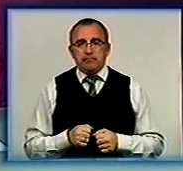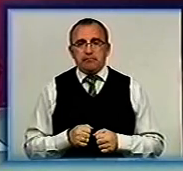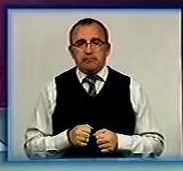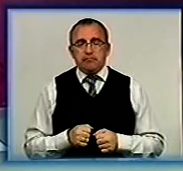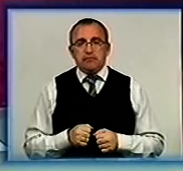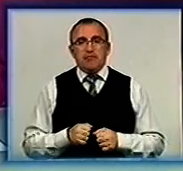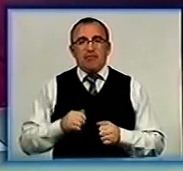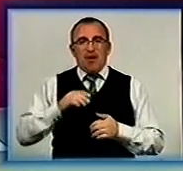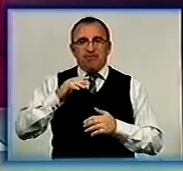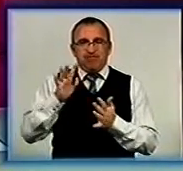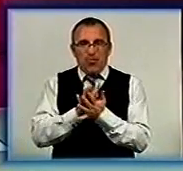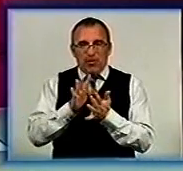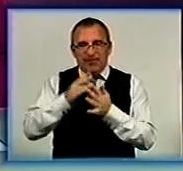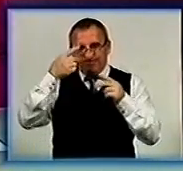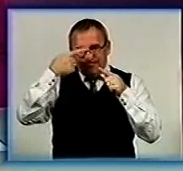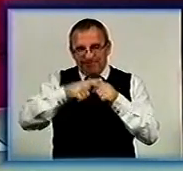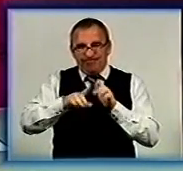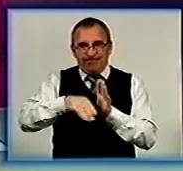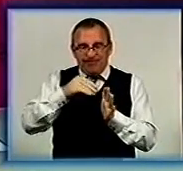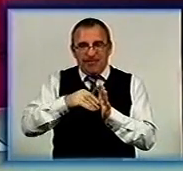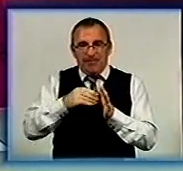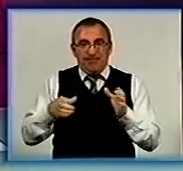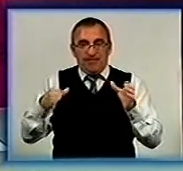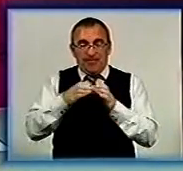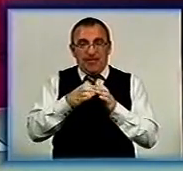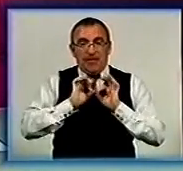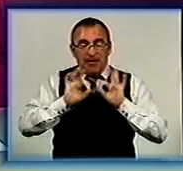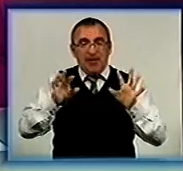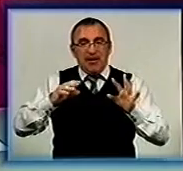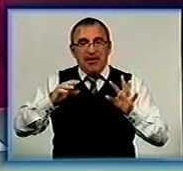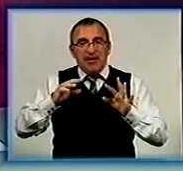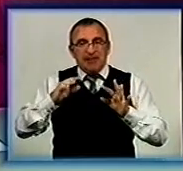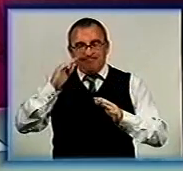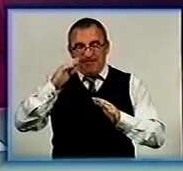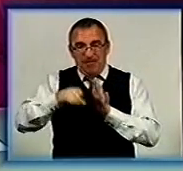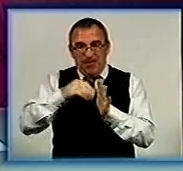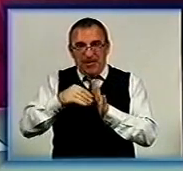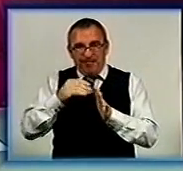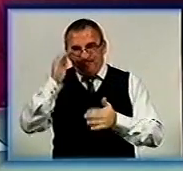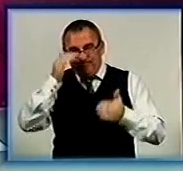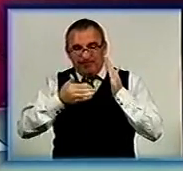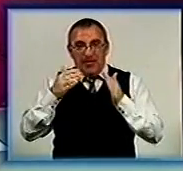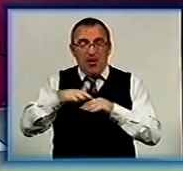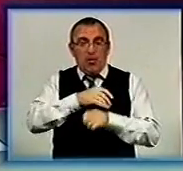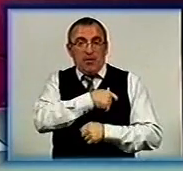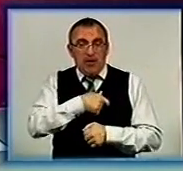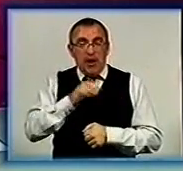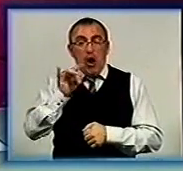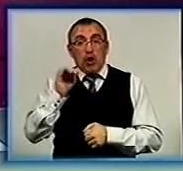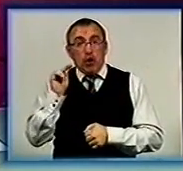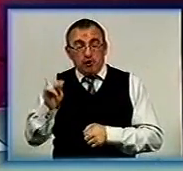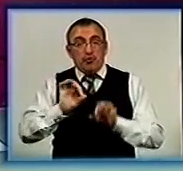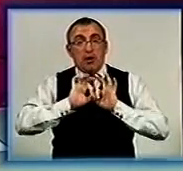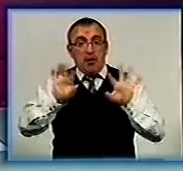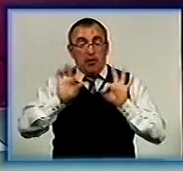Брудні передвиборчі технології у Кіровоградському прес-клубі розповіли про політичні махінації перед виборами. Народний депутат України Костянтин Яриніч